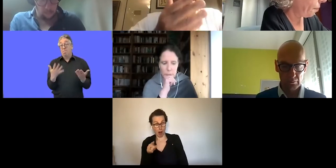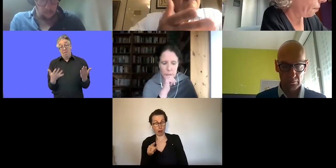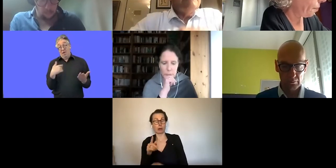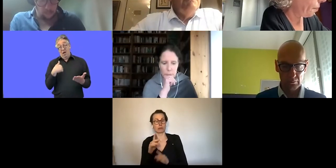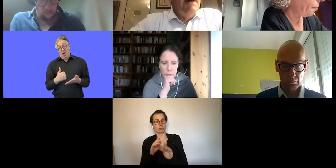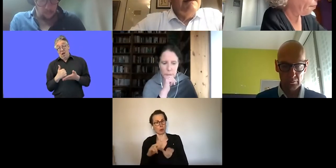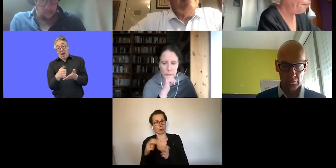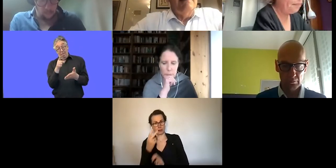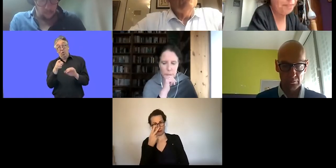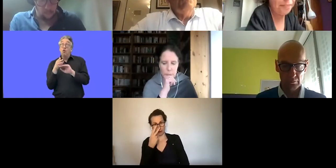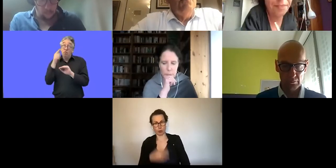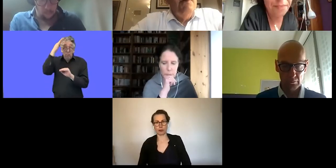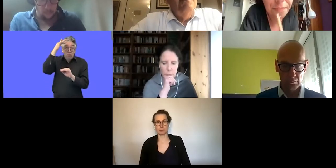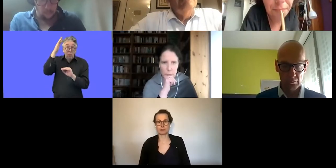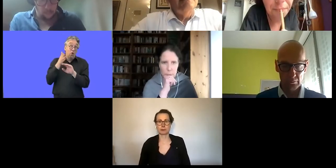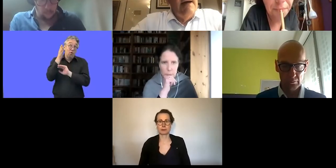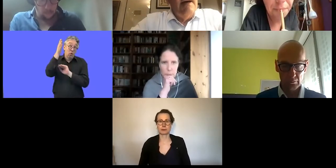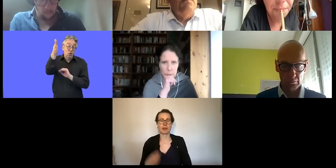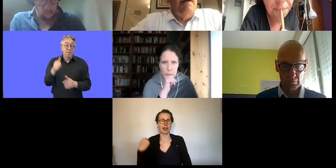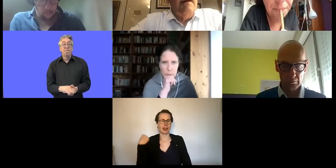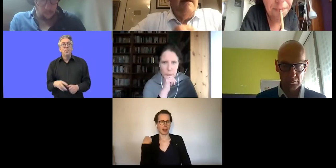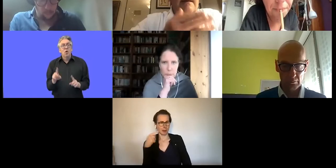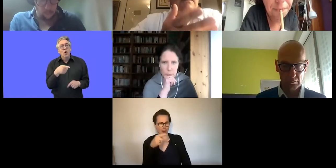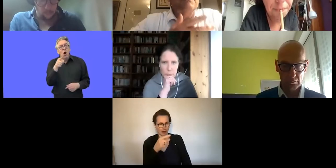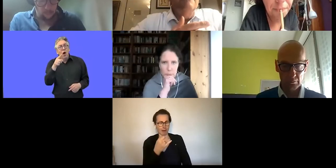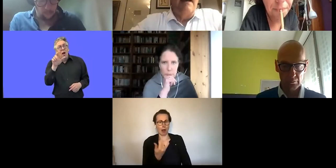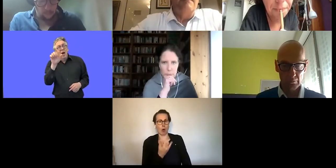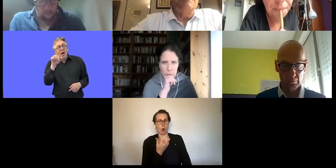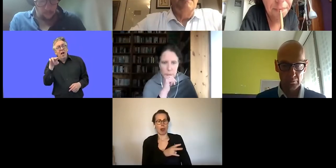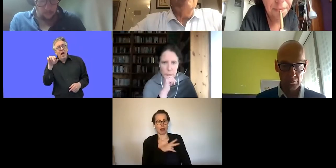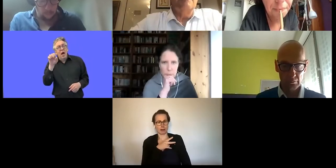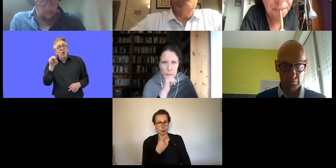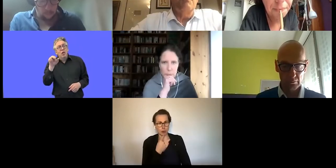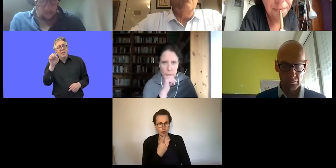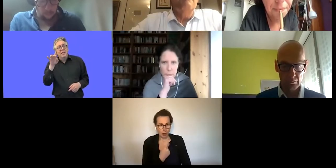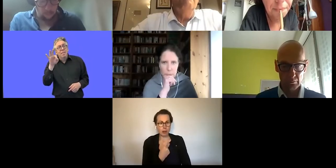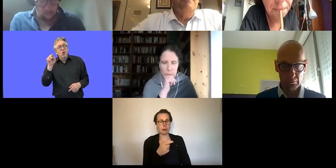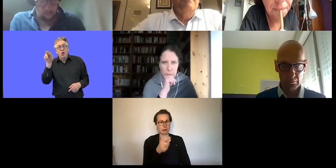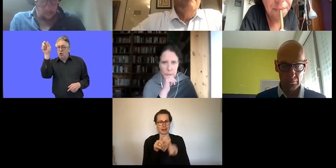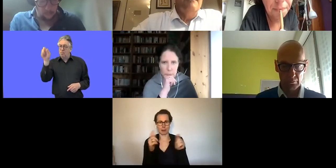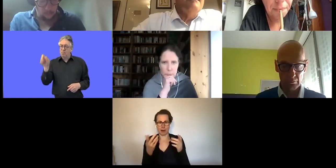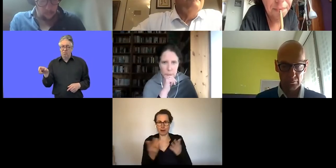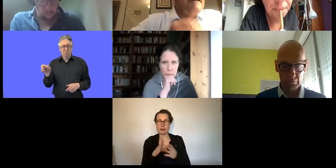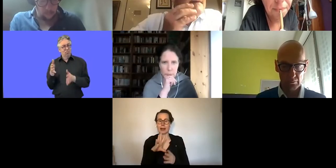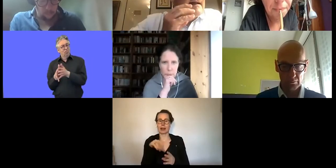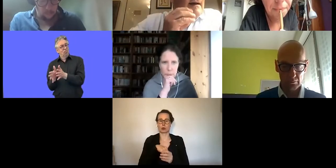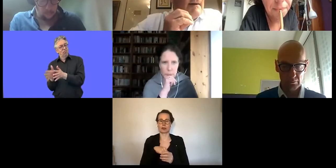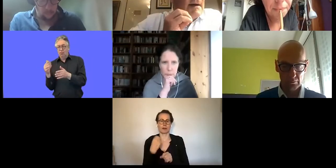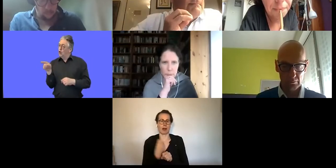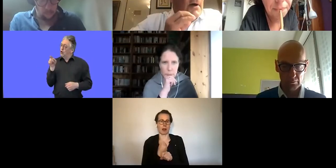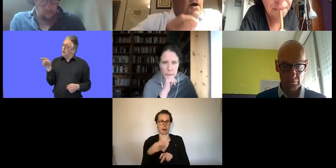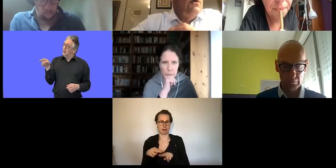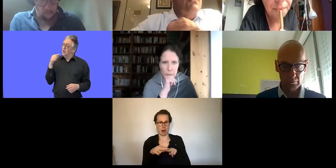Frau Langensiepen hat es angesprochen, sie haben über inklusive Arbeitsmärkte gesprochen. Was wir